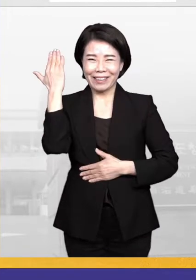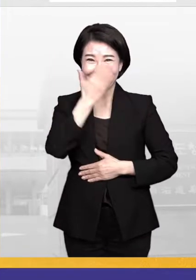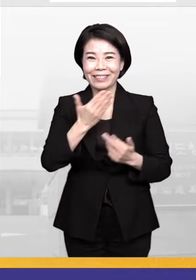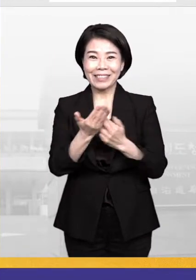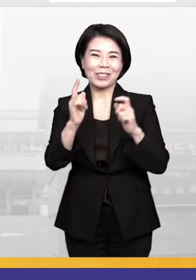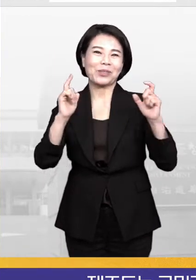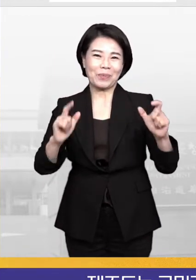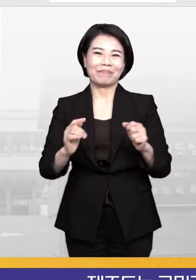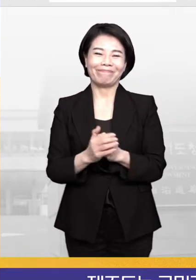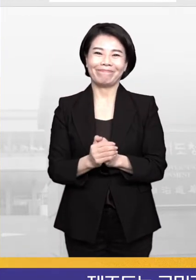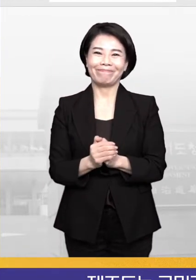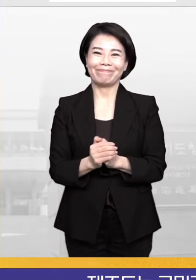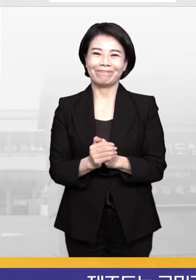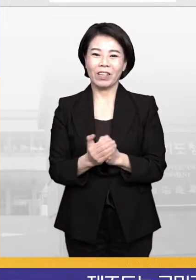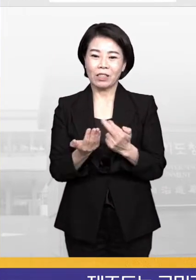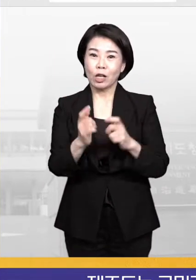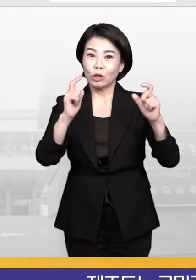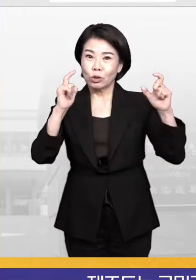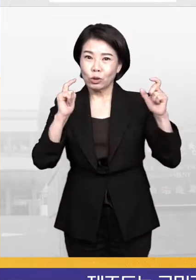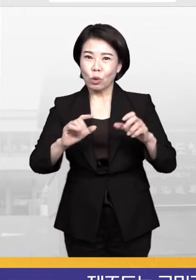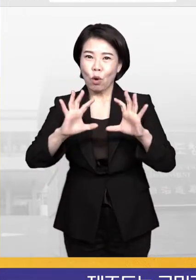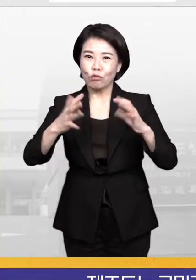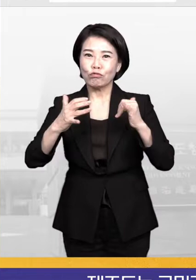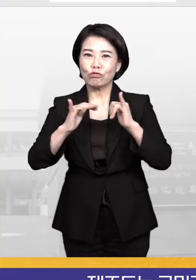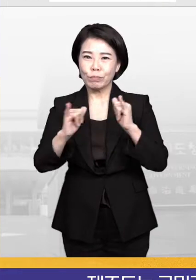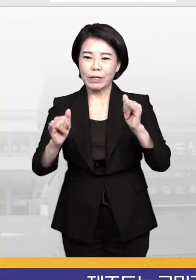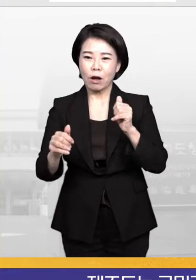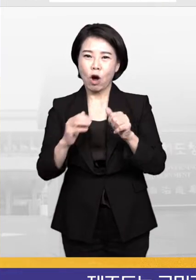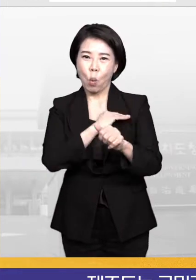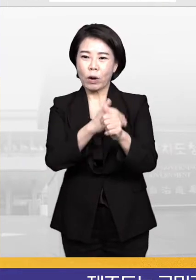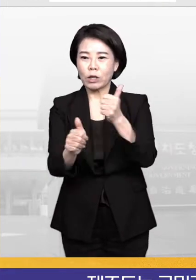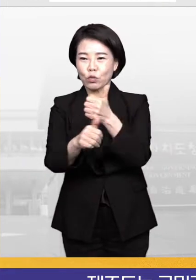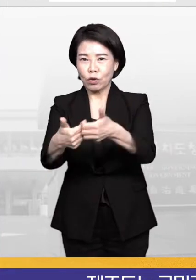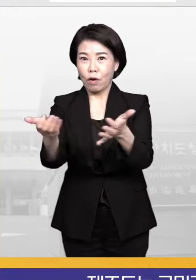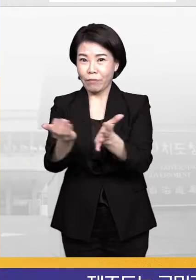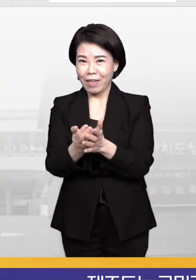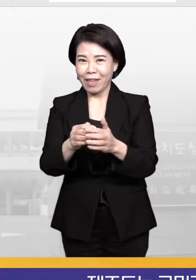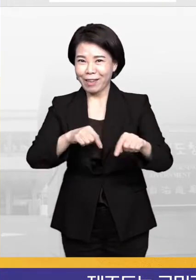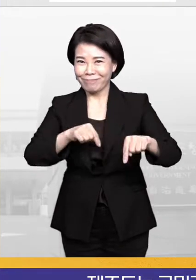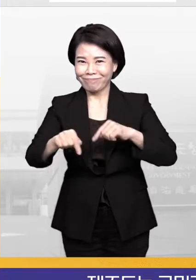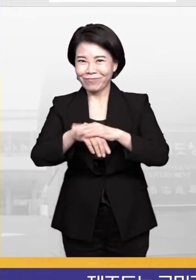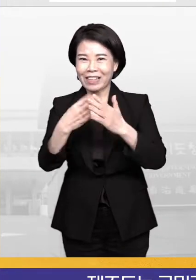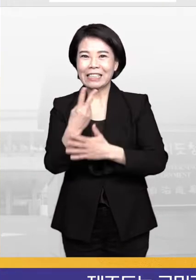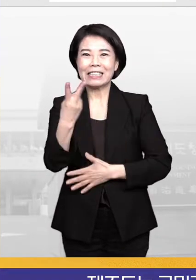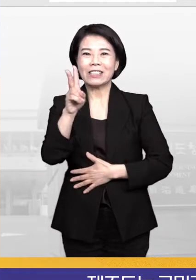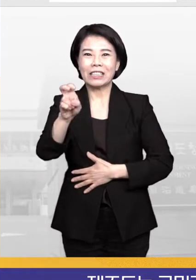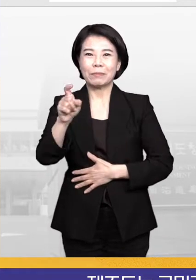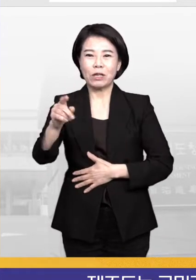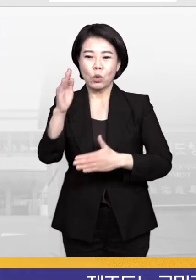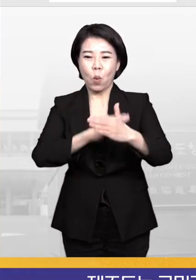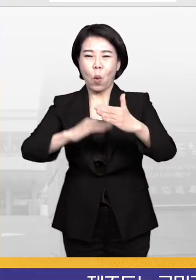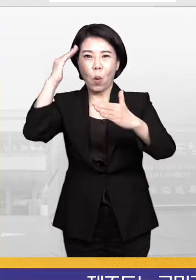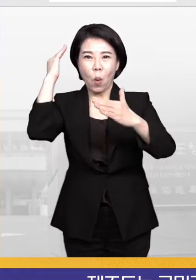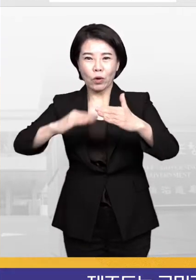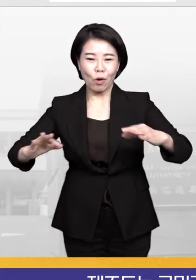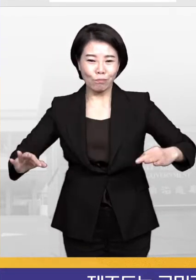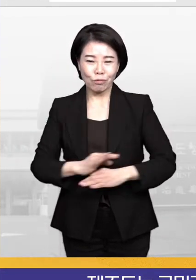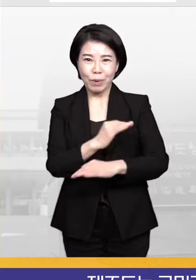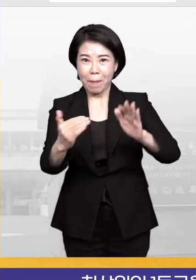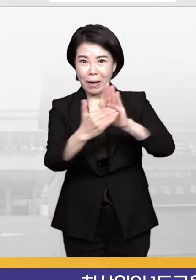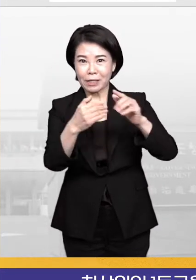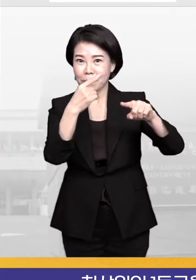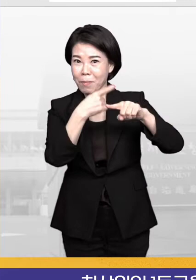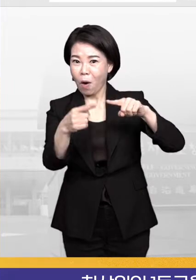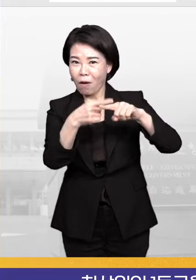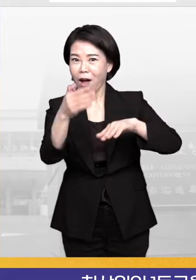제주도는 국민권익위원회가 주관하는 2021년도 공공기관 부패방지 시책평가 결과